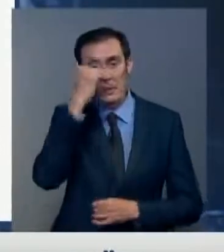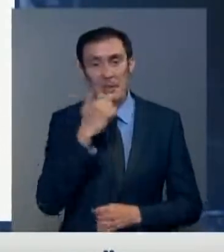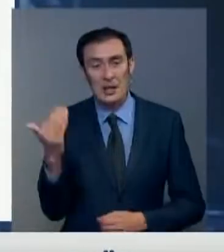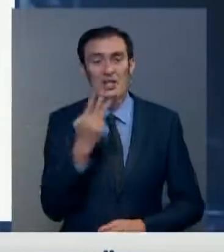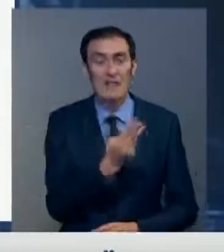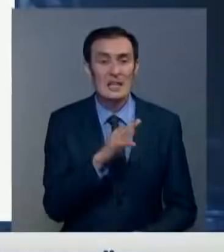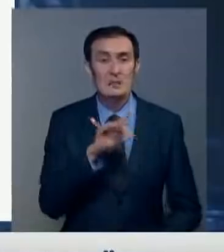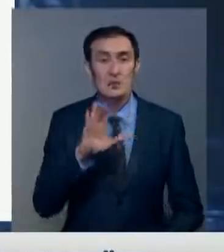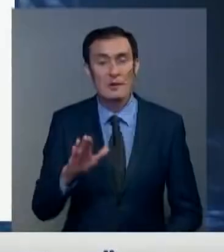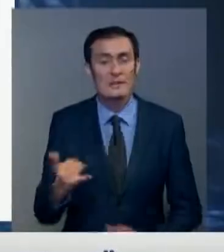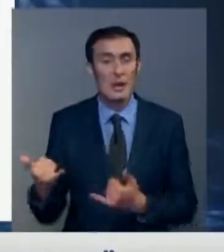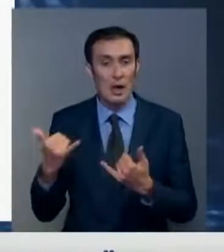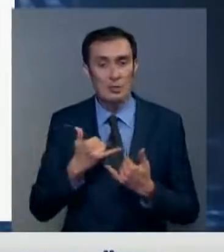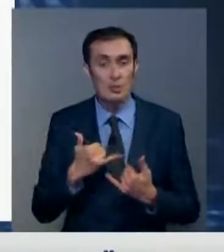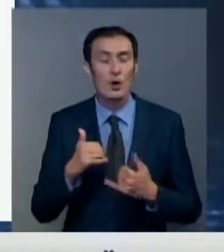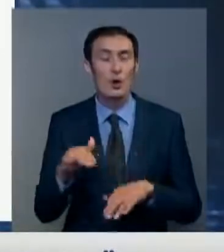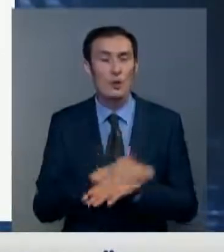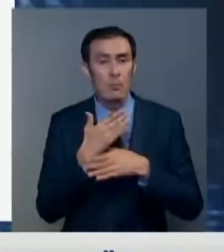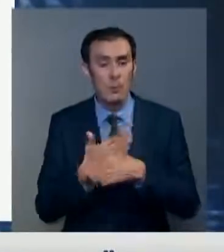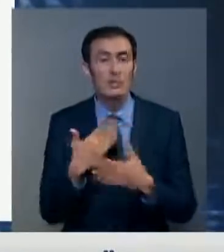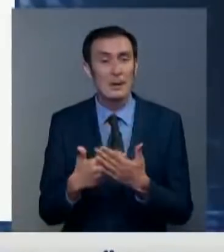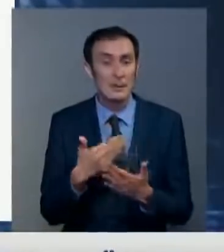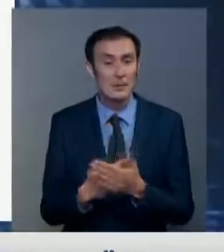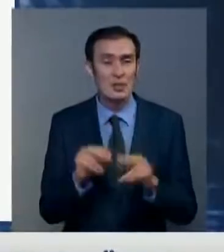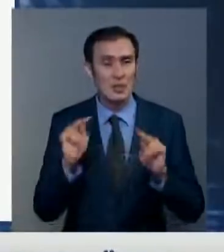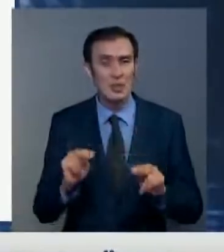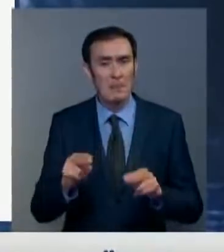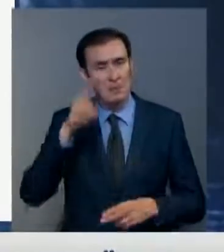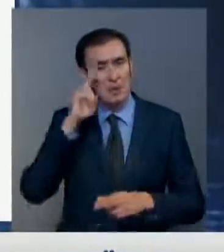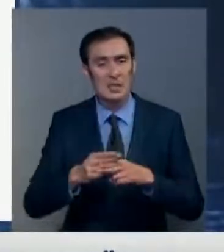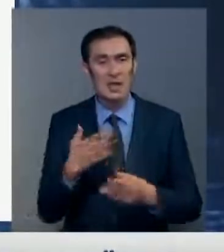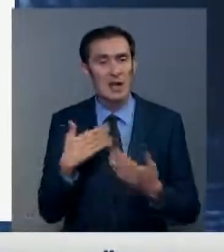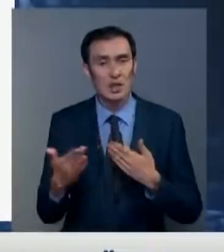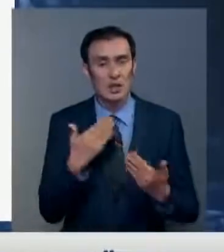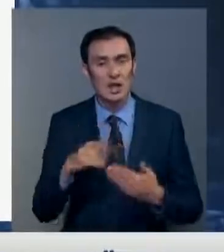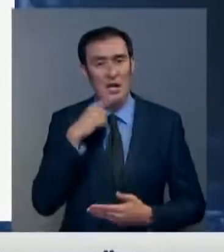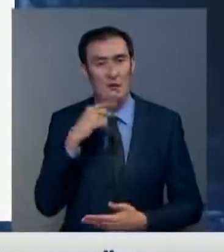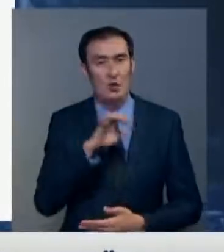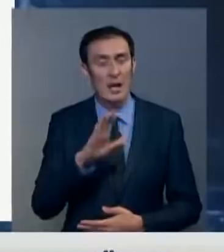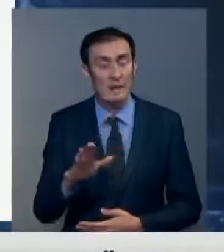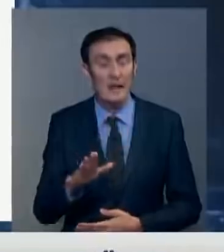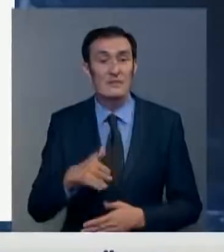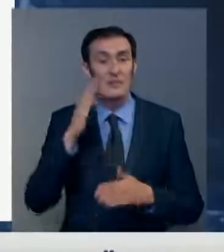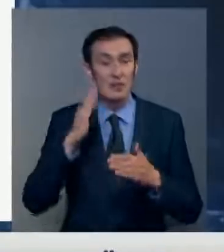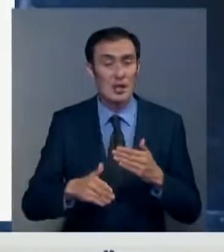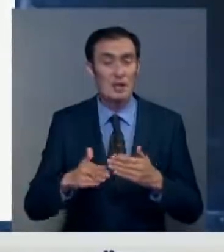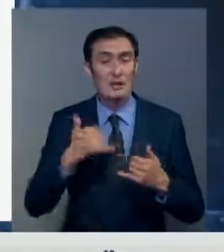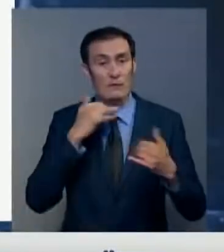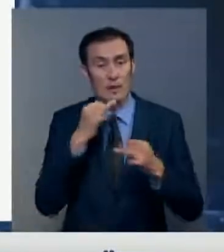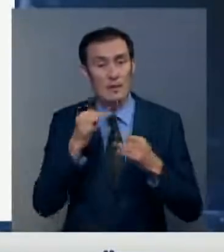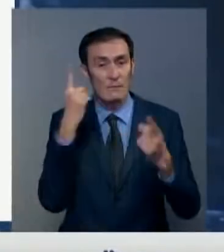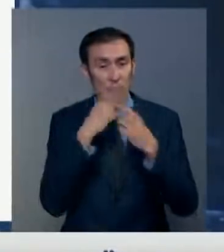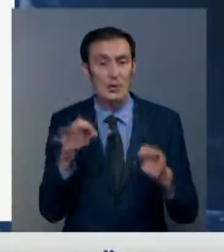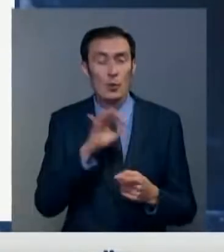Шавката Мерзиоева за оказанную гуманитарную помощь. Это пример истинно-братских отношений, отметил Касымжо Мартокаев. В завершении стороны обменялись